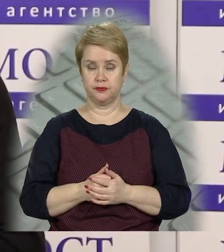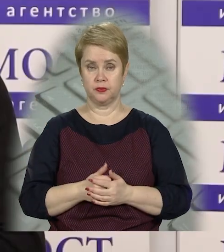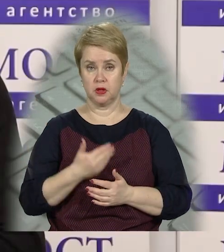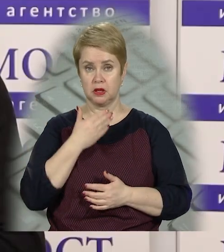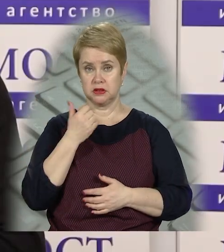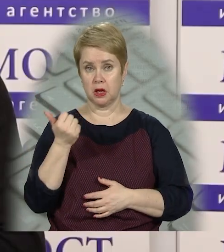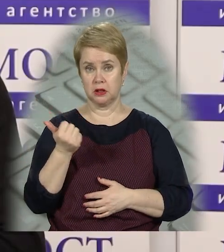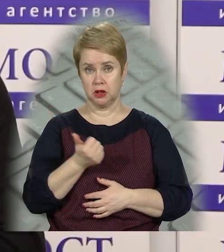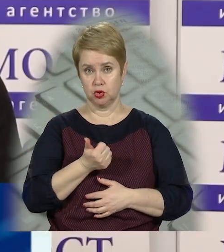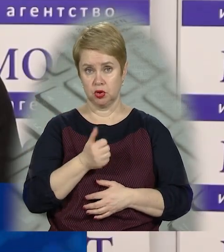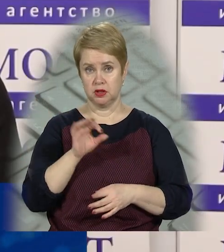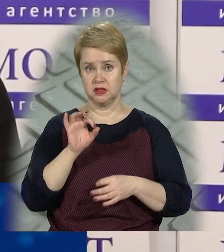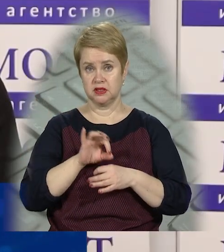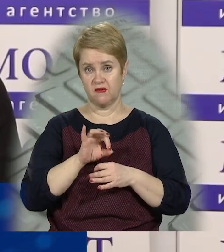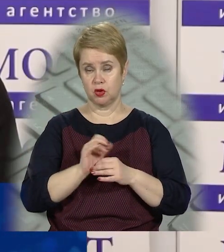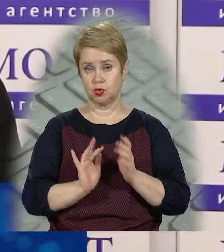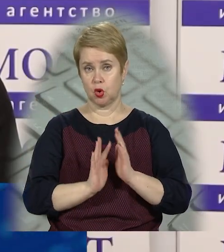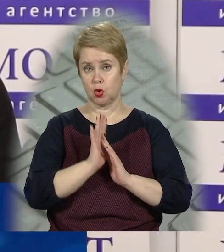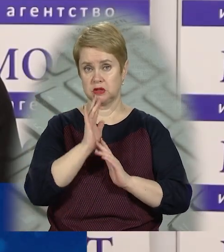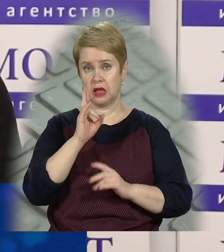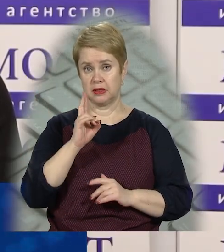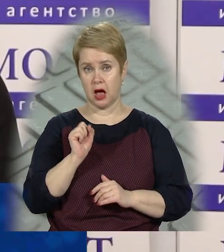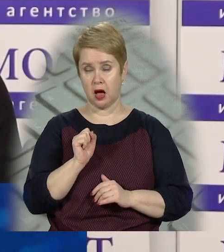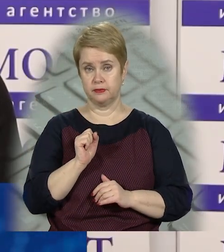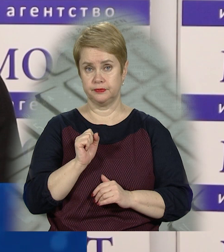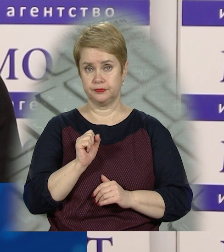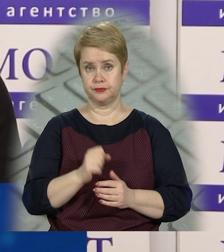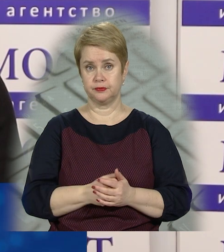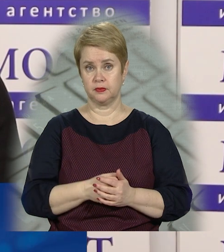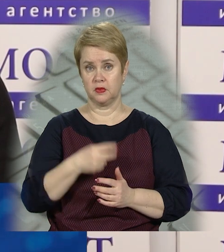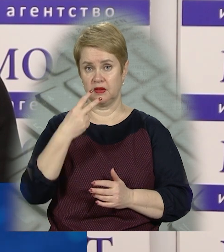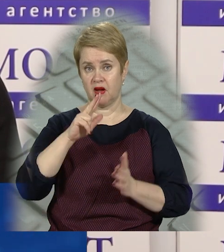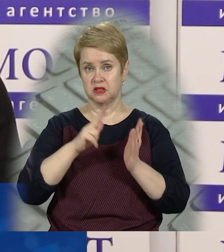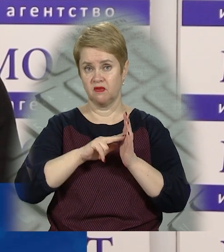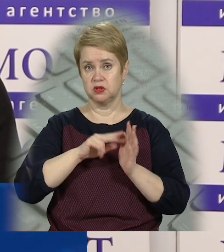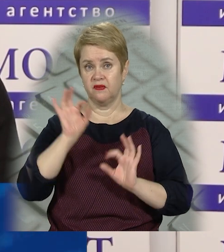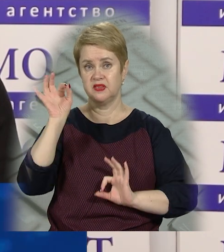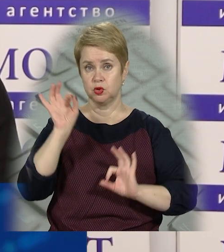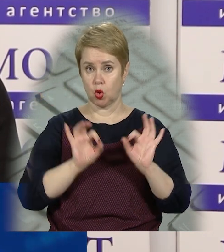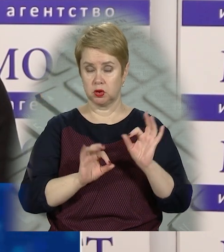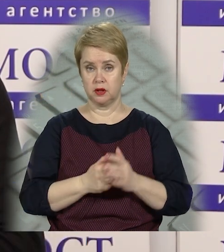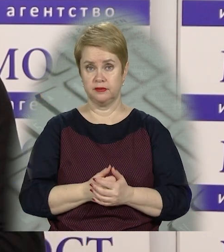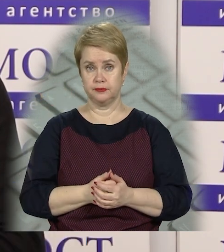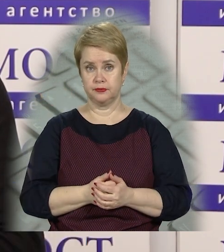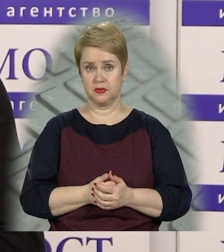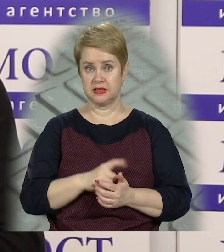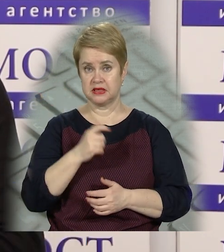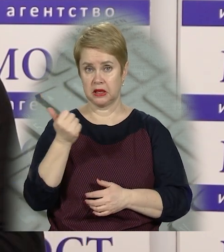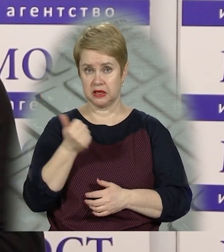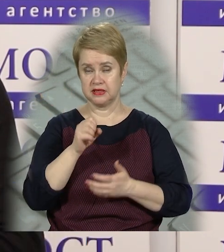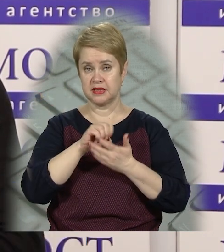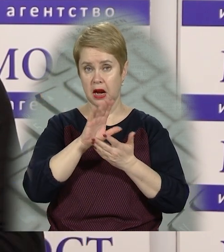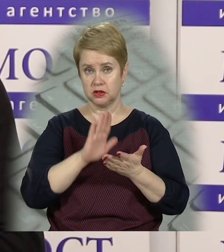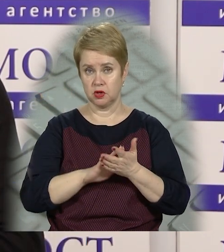За останній тиждень захворюваність зросла на 28%. За тиждень